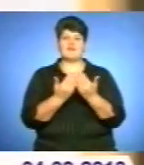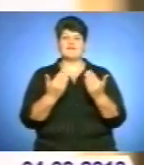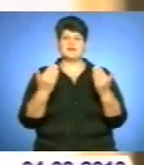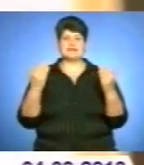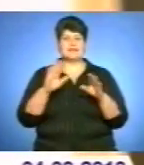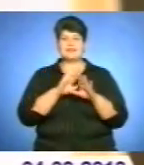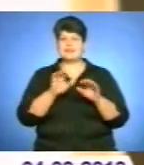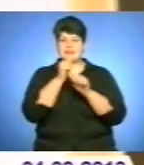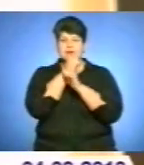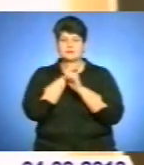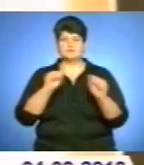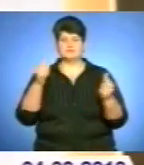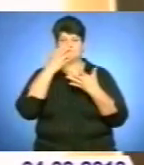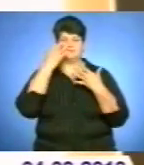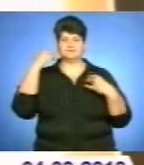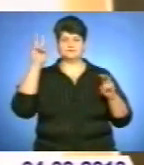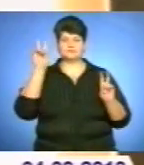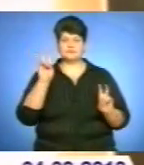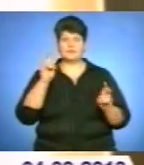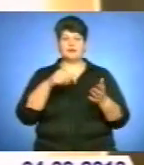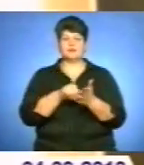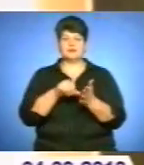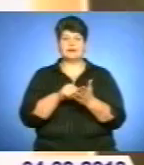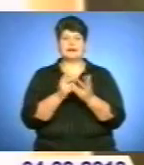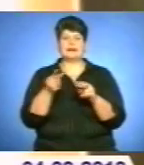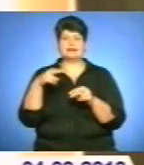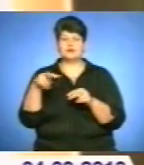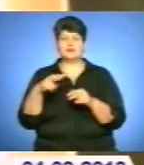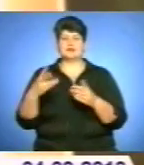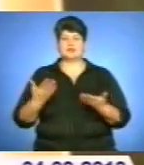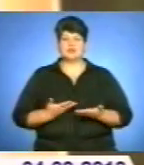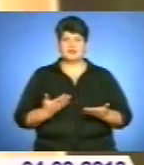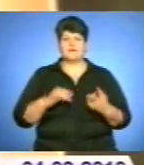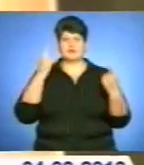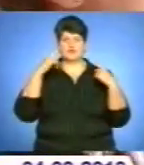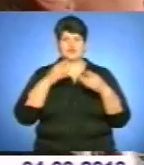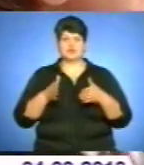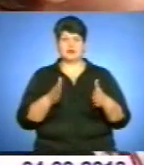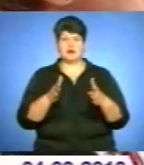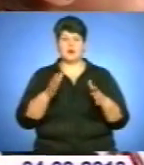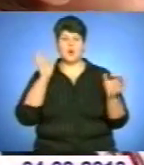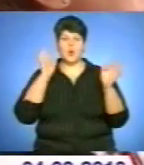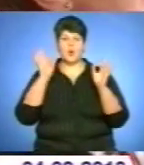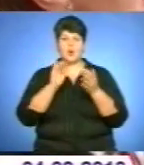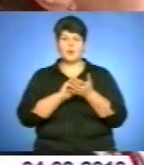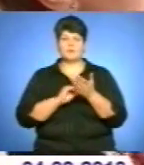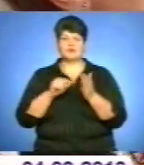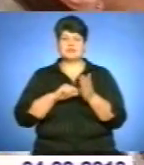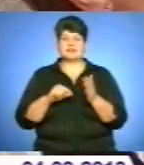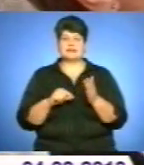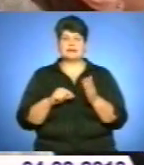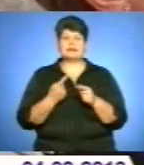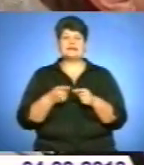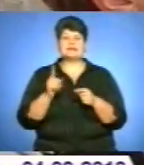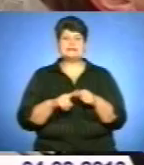забуттю», де представлена література про життєвий і творчий шлях знаного композитора. Далі вже ці інші, такі